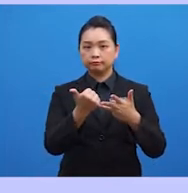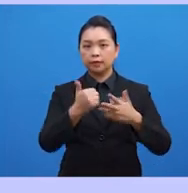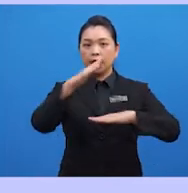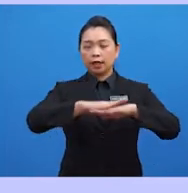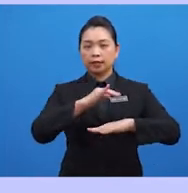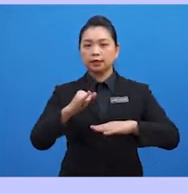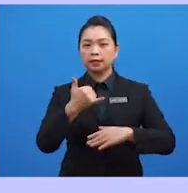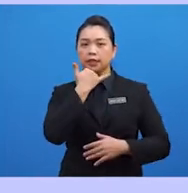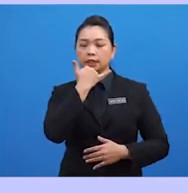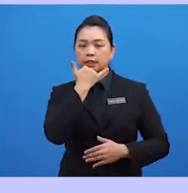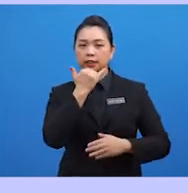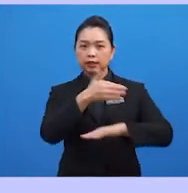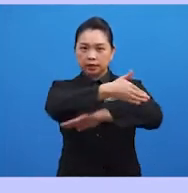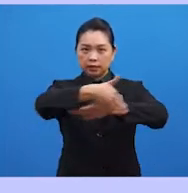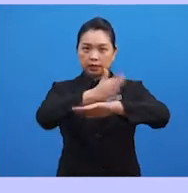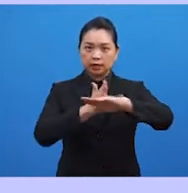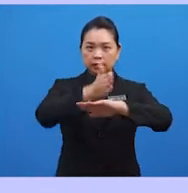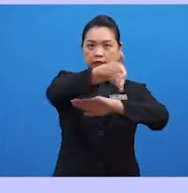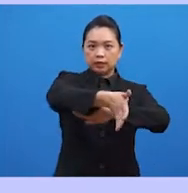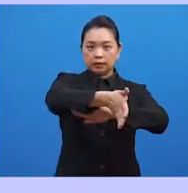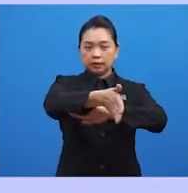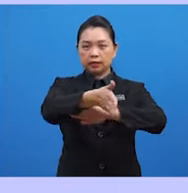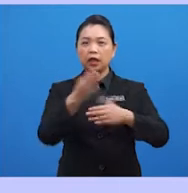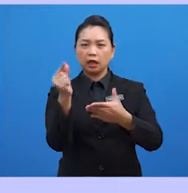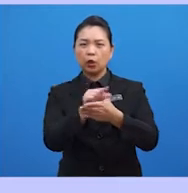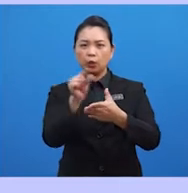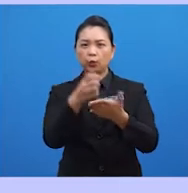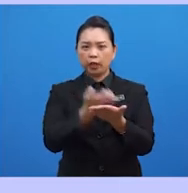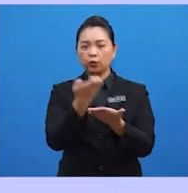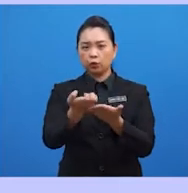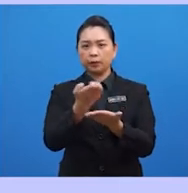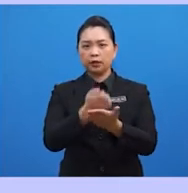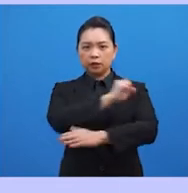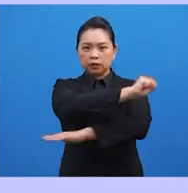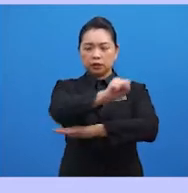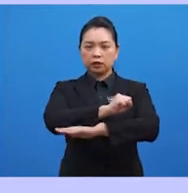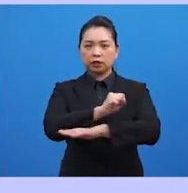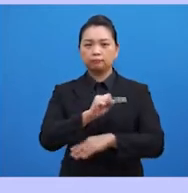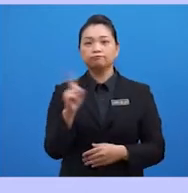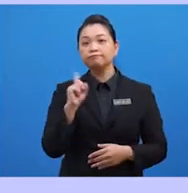jenayah rentas sempadan yang menjejaskan ekonomi serantau ASEAN.